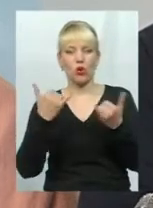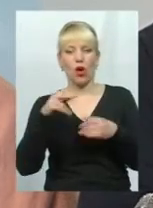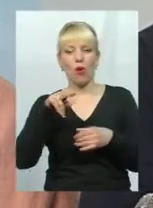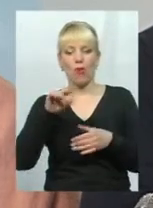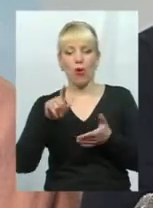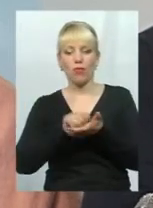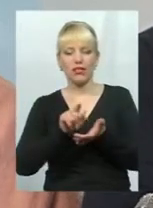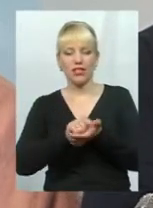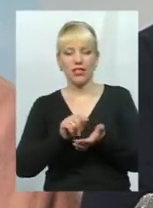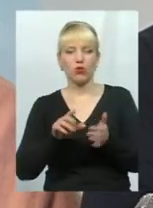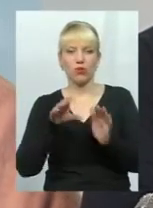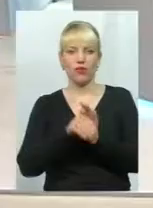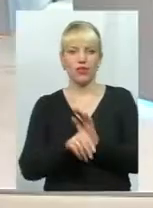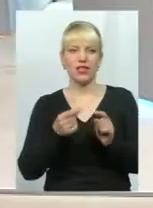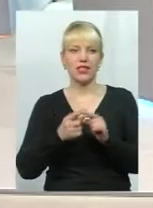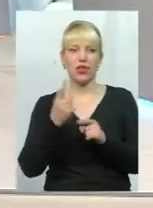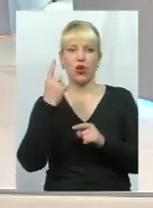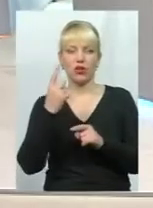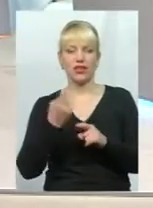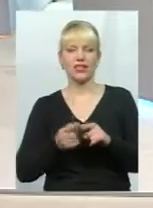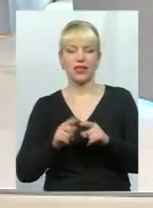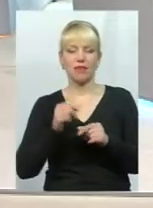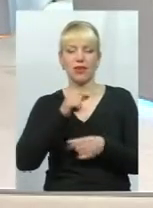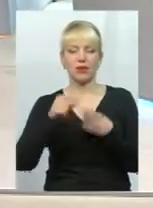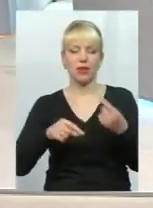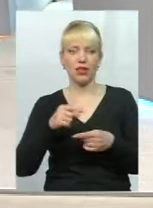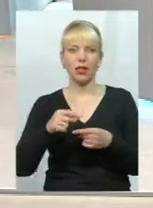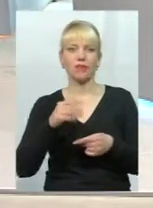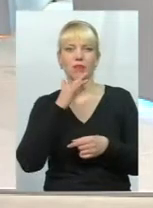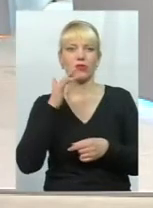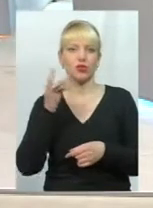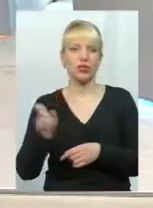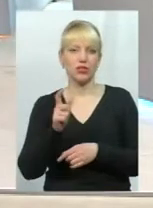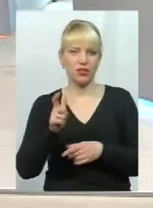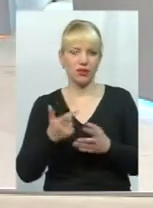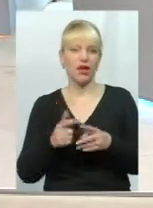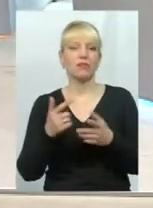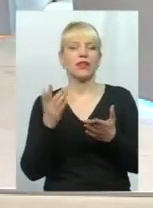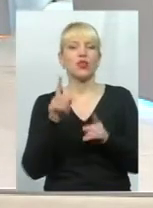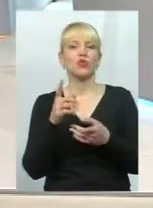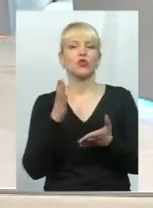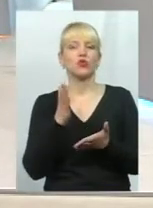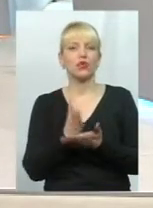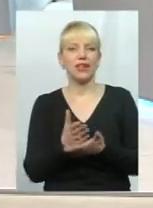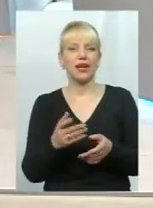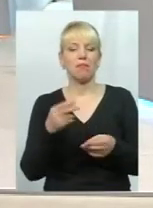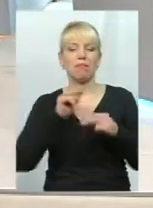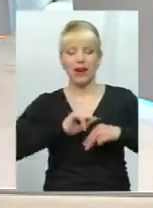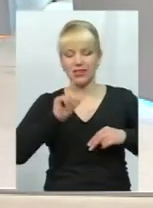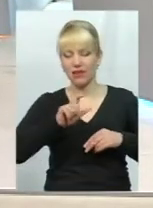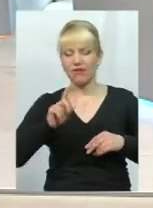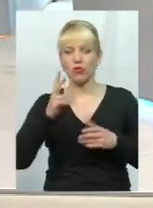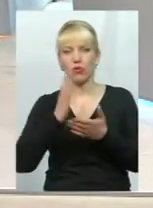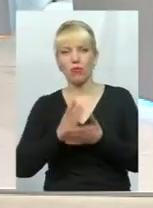буде облікуватися один і той самий підприємець по кілька разів, тому що є працівники, які мають